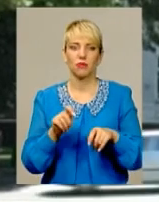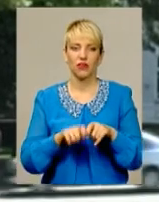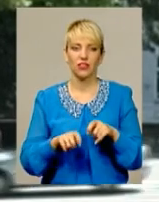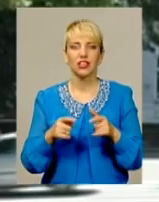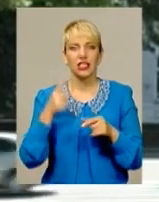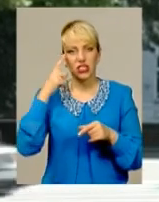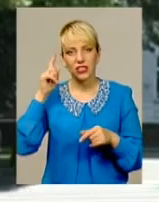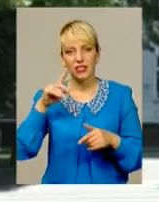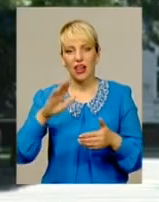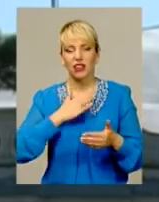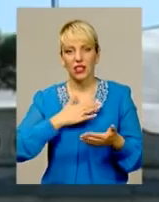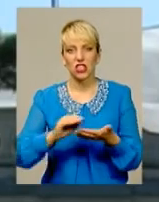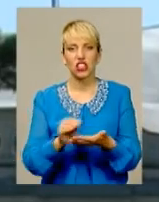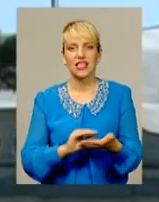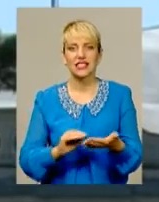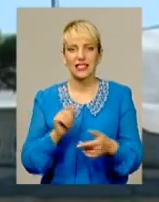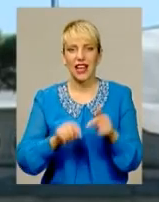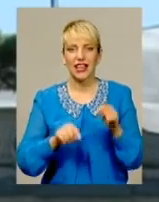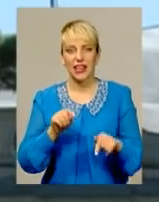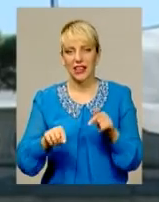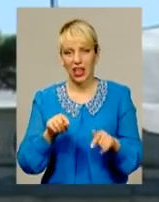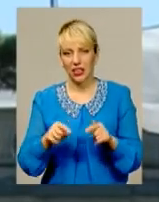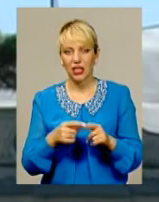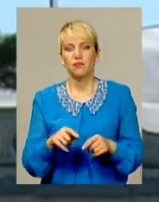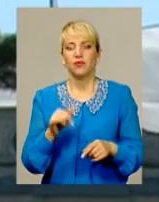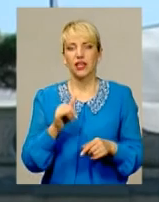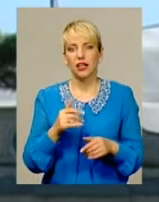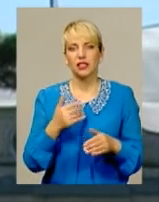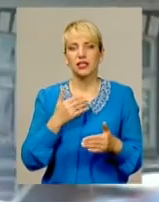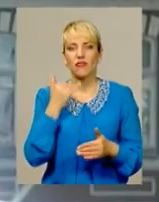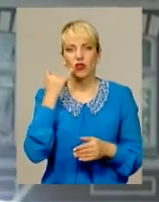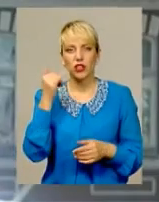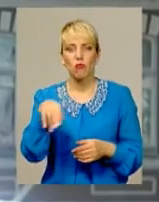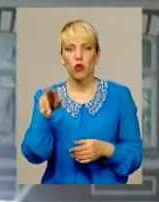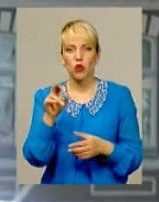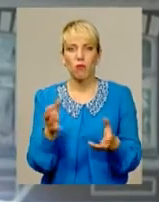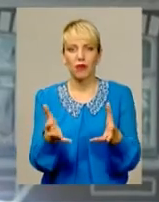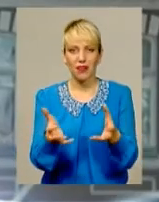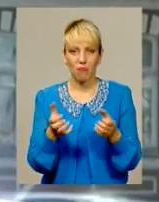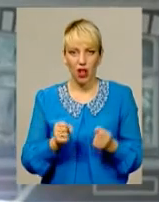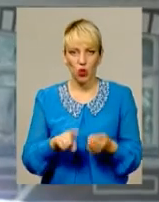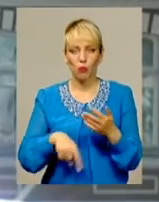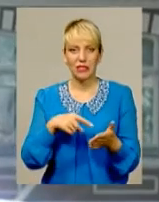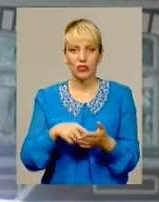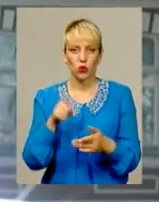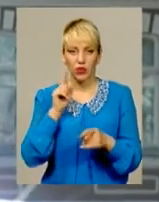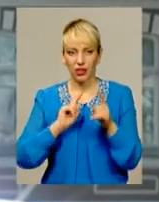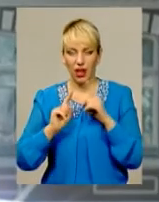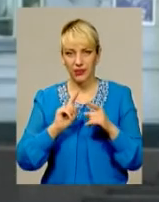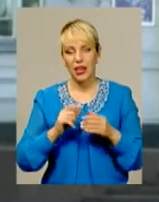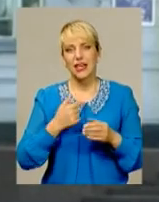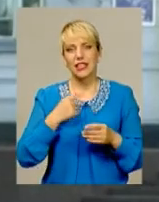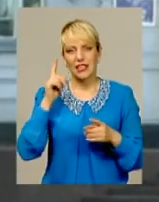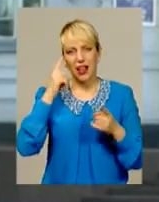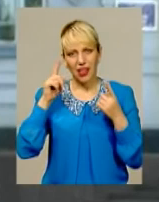місцевих держслужбовців англійською мовою. Тож спершу телефонуємо в приймальню Хмельницького міського голови. За легендою, моя колега дзвонить з Європейського